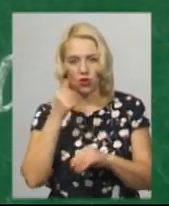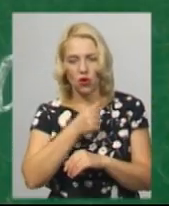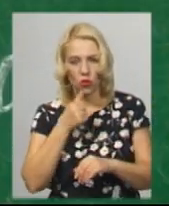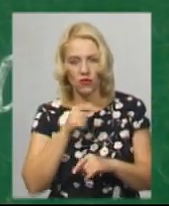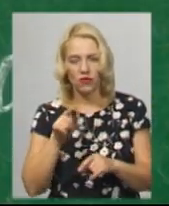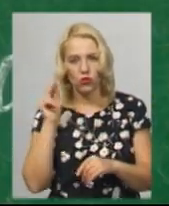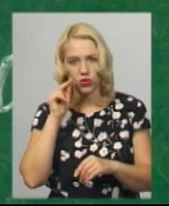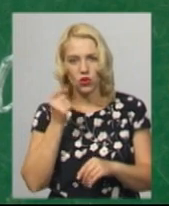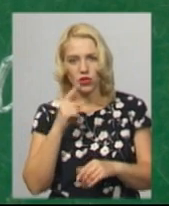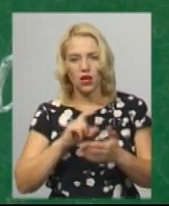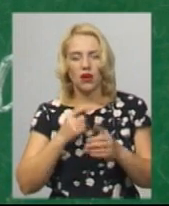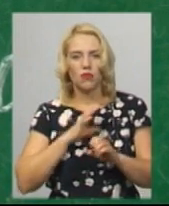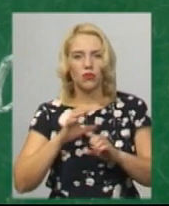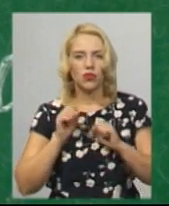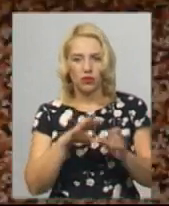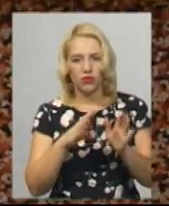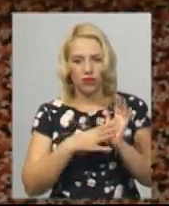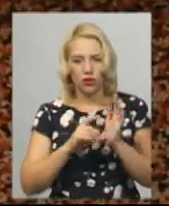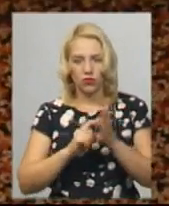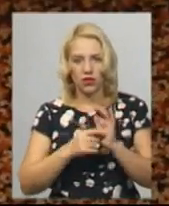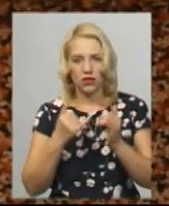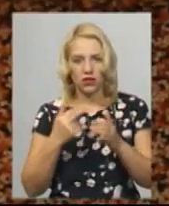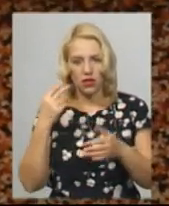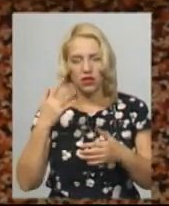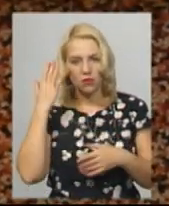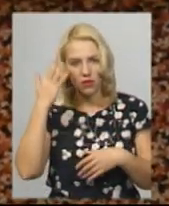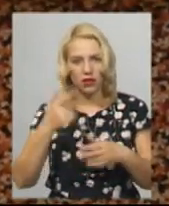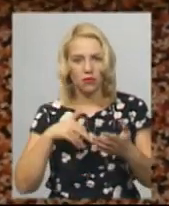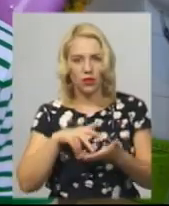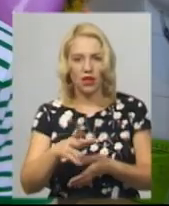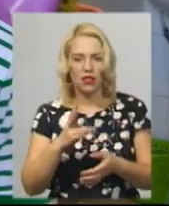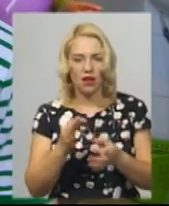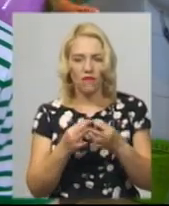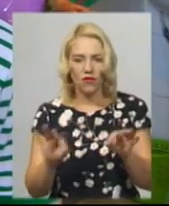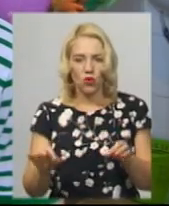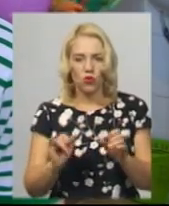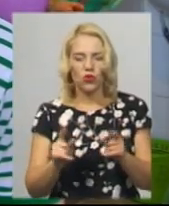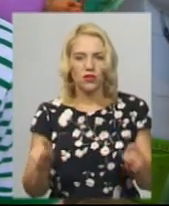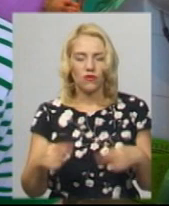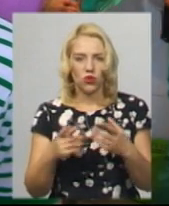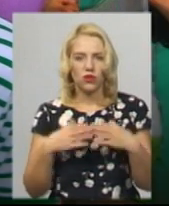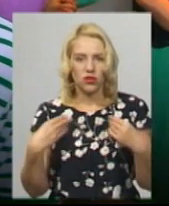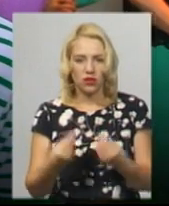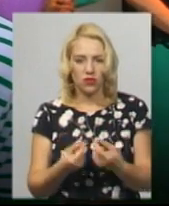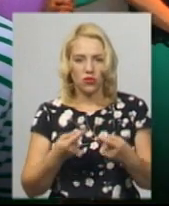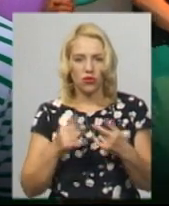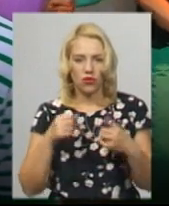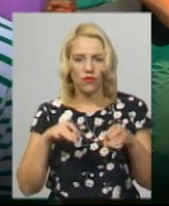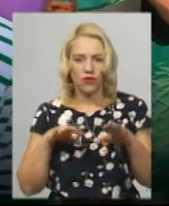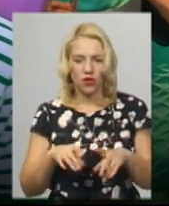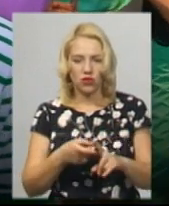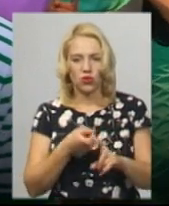Розповідає, навчання покинув у 9 класі. Наразі мріє вийти на волю та створити сім'ю. Вирішив довчитися, бо трошки